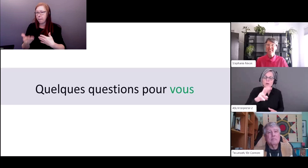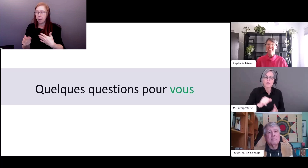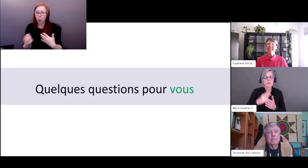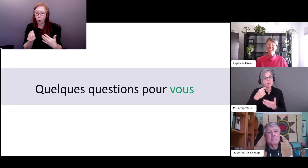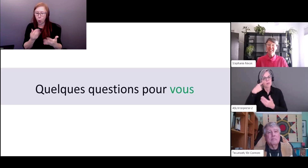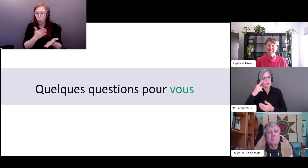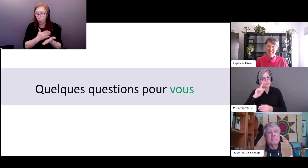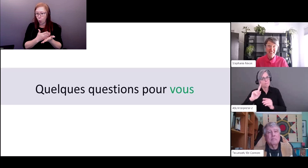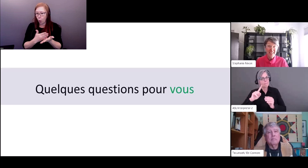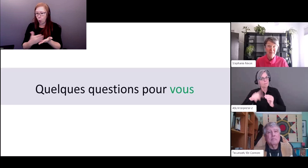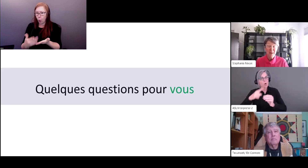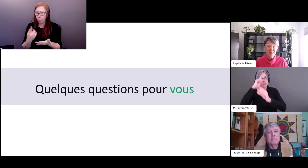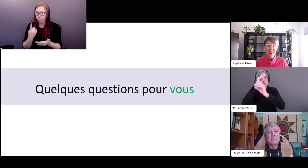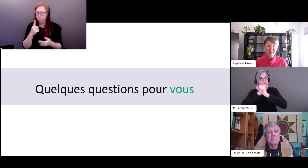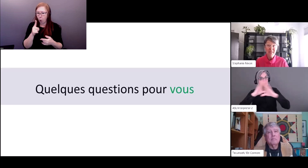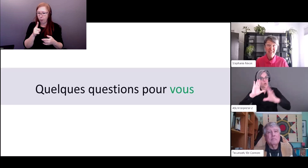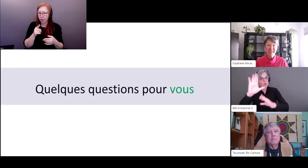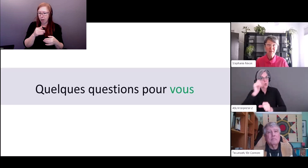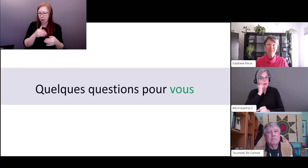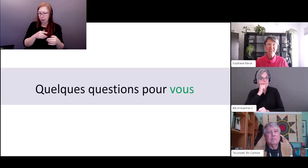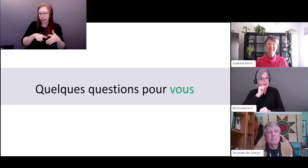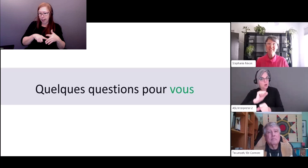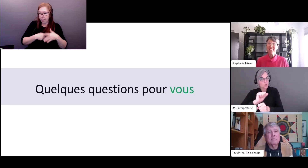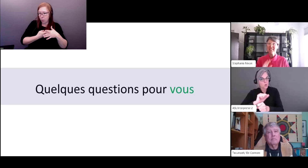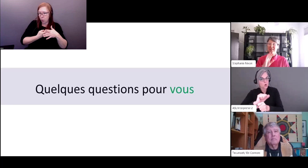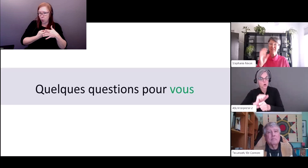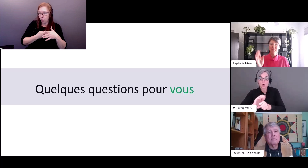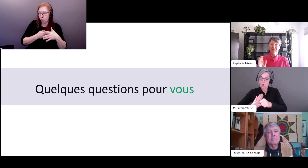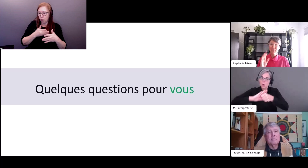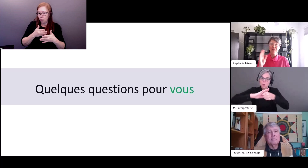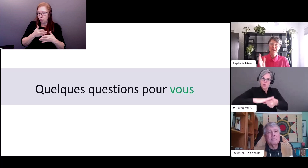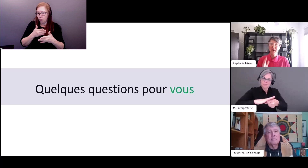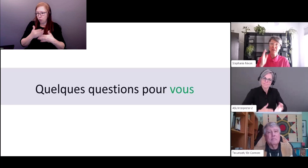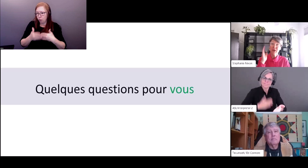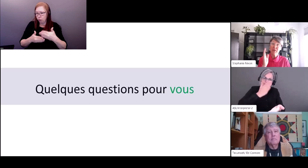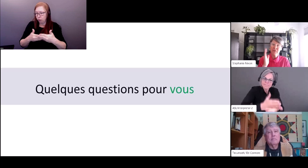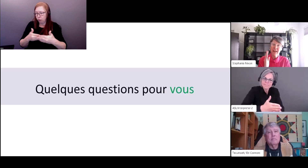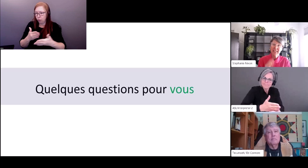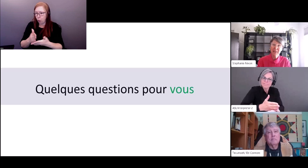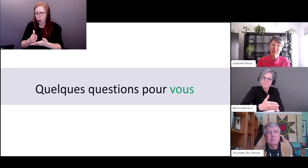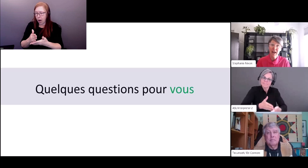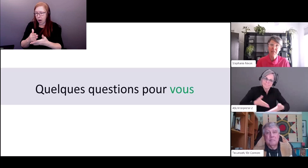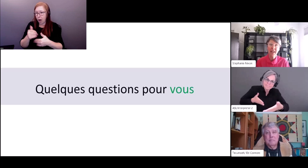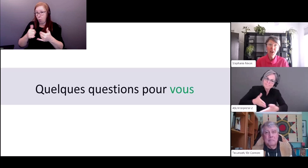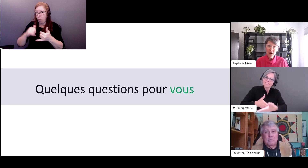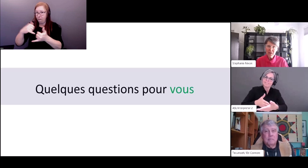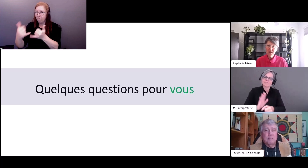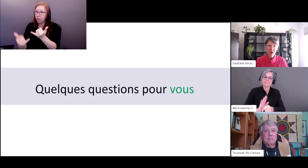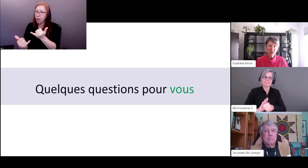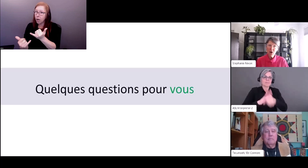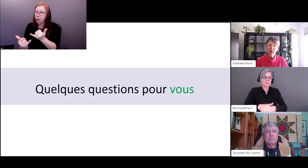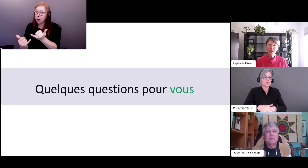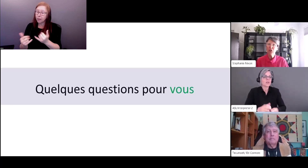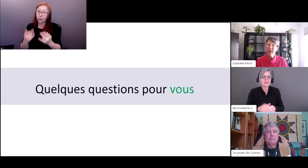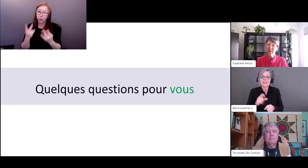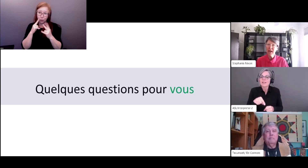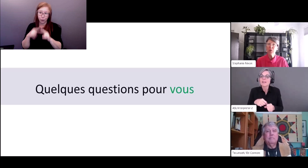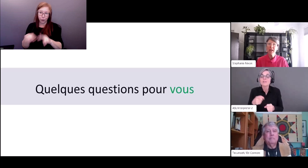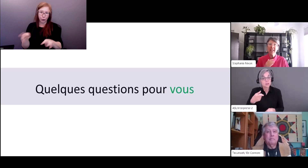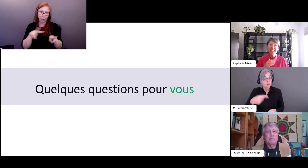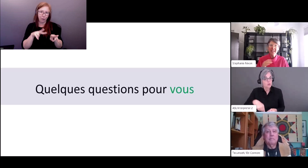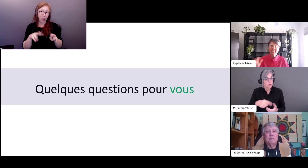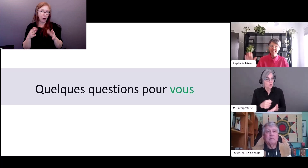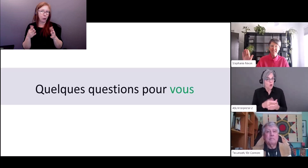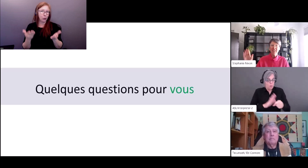approche donc où en êtes-vous dans l'intégration d'approche anti-oppressive dans votre travail quotidien ce